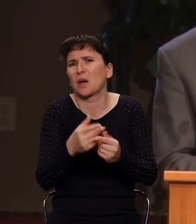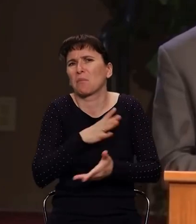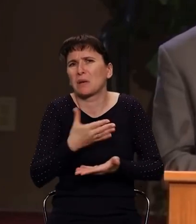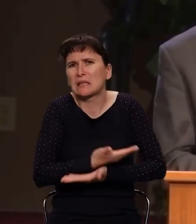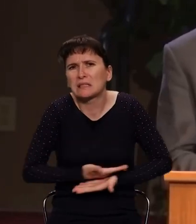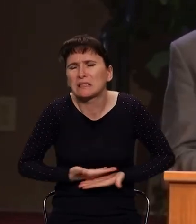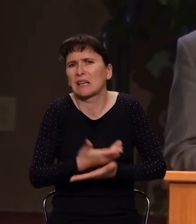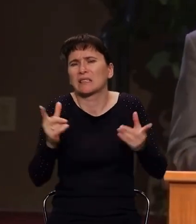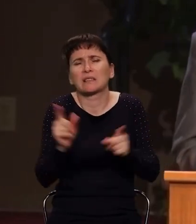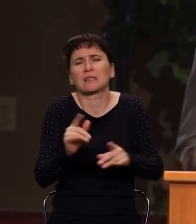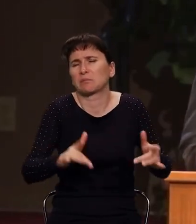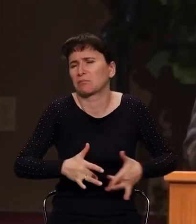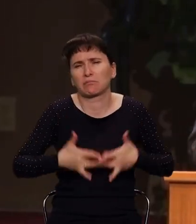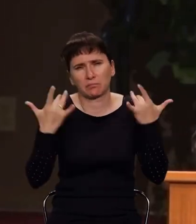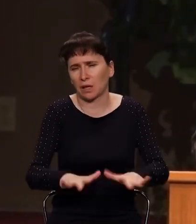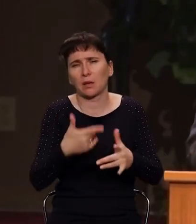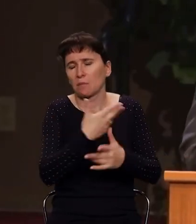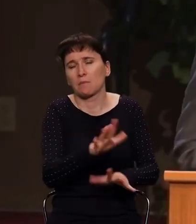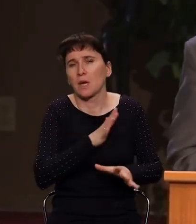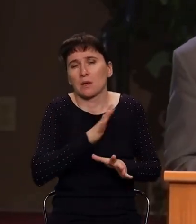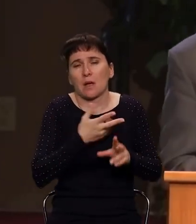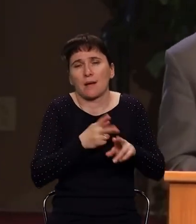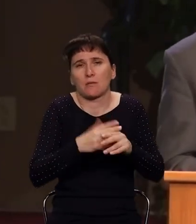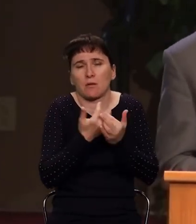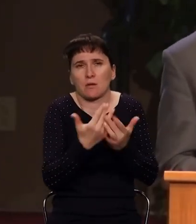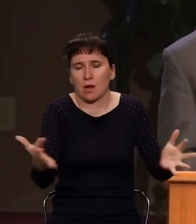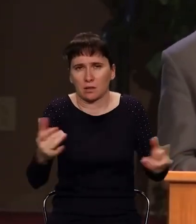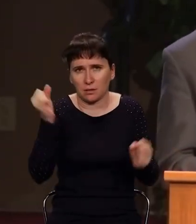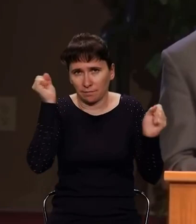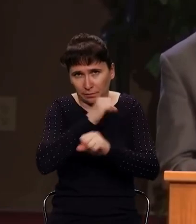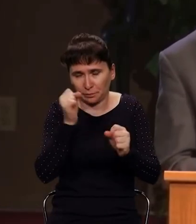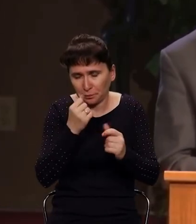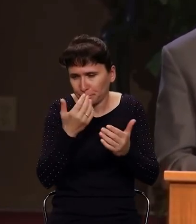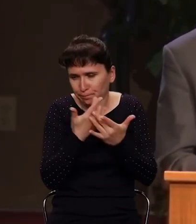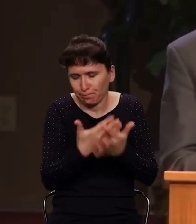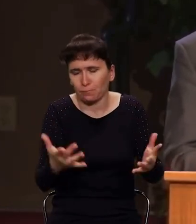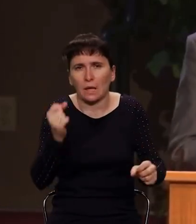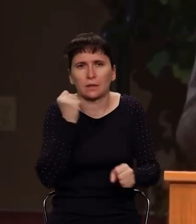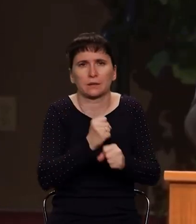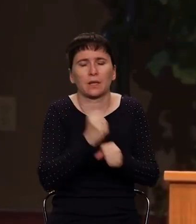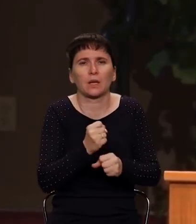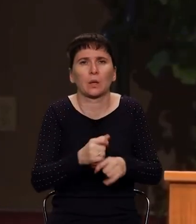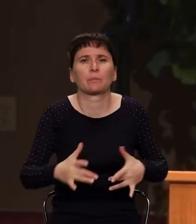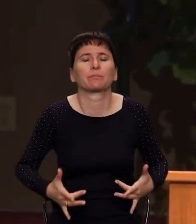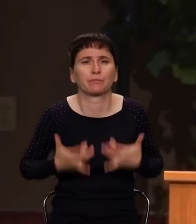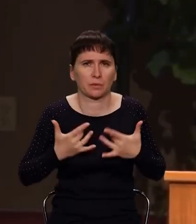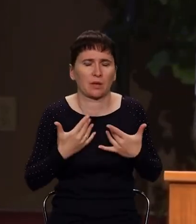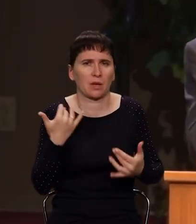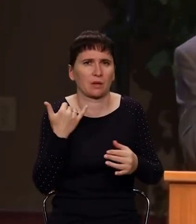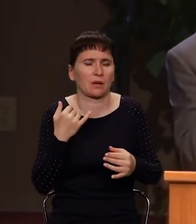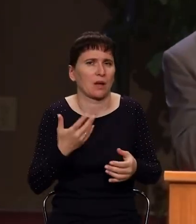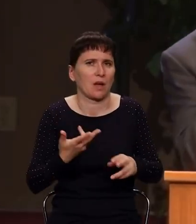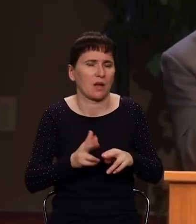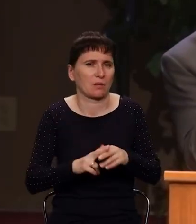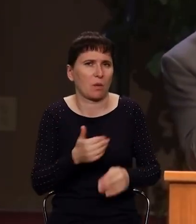совершались, друзья, мерзости, беззакония в глазах Бога. В этом городе Бог зажигает светильник